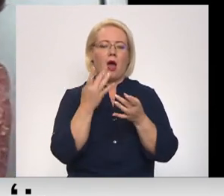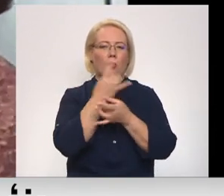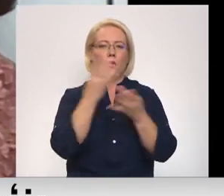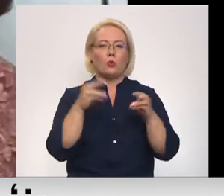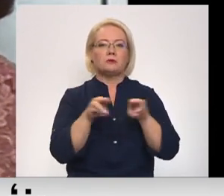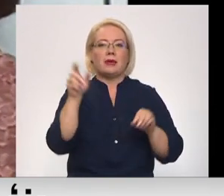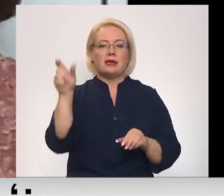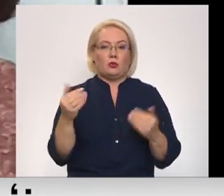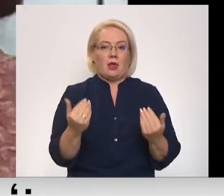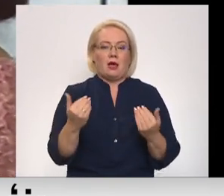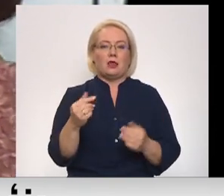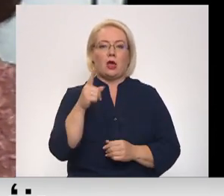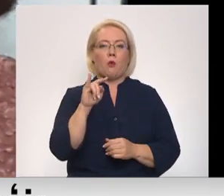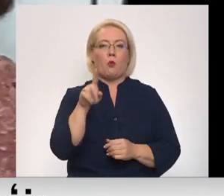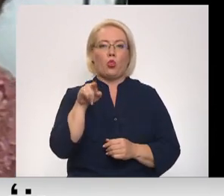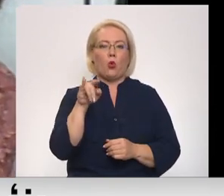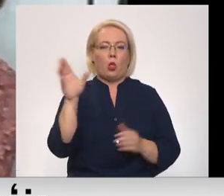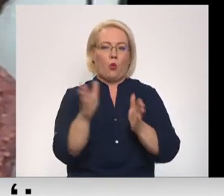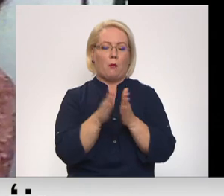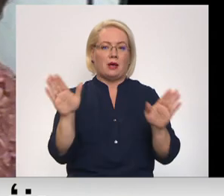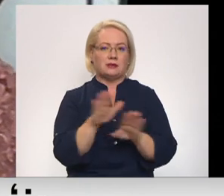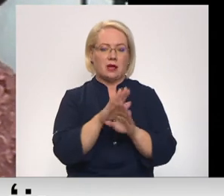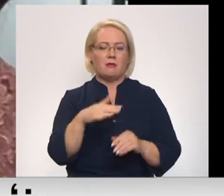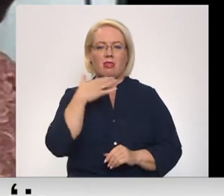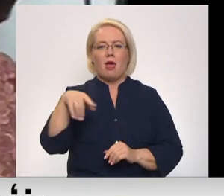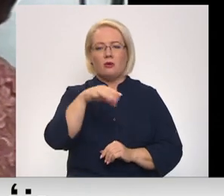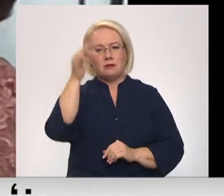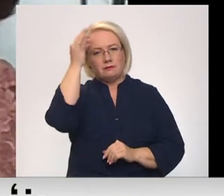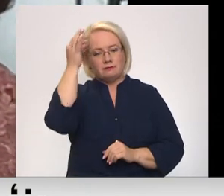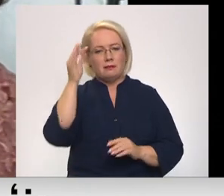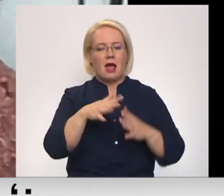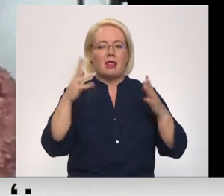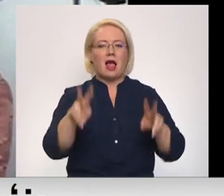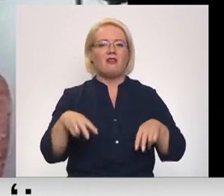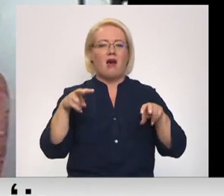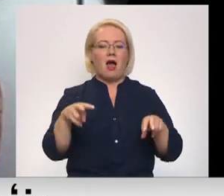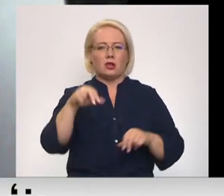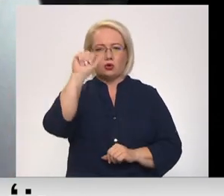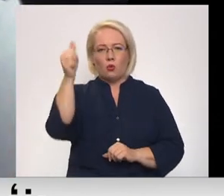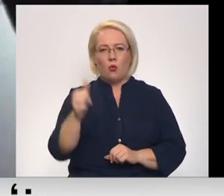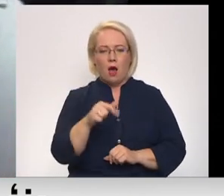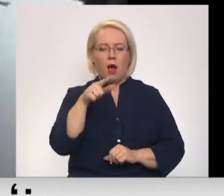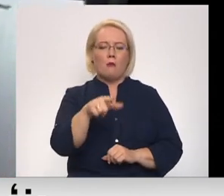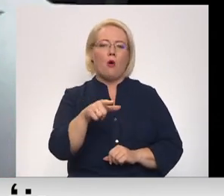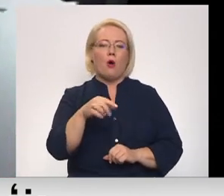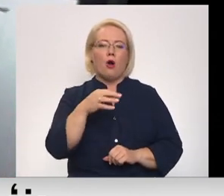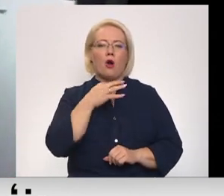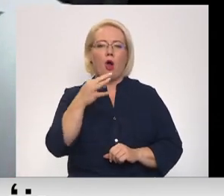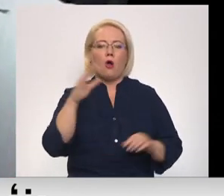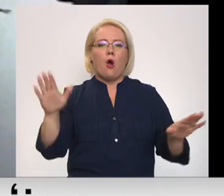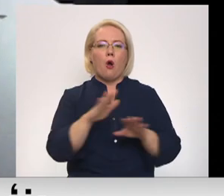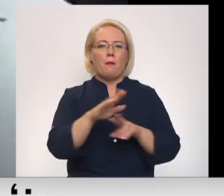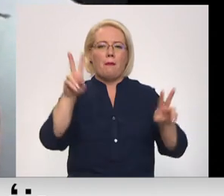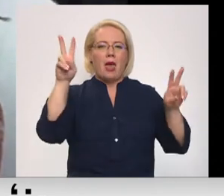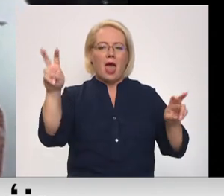Nauru Puntuli. Tomēr daudziem viņš atmiņā paliks ar Lielvārža Lomu, Zigmāru Liepiņu un Māras Zālītes rokooperā Lāčplēsis,